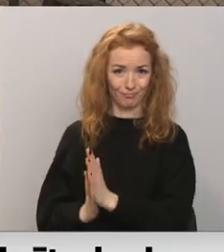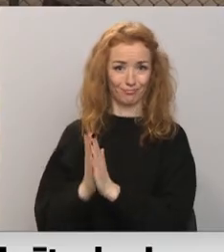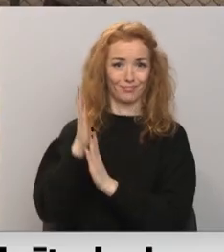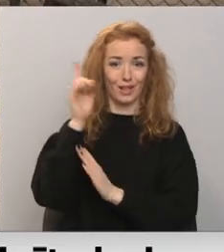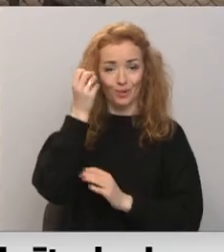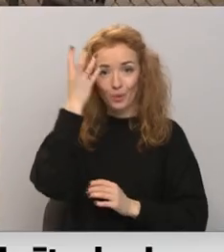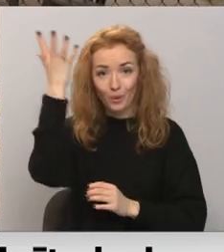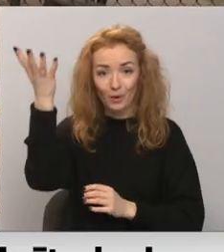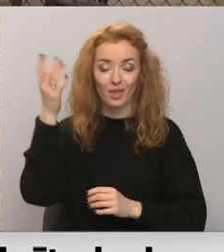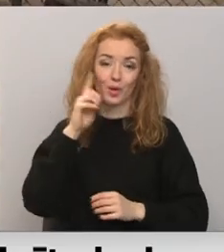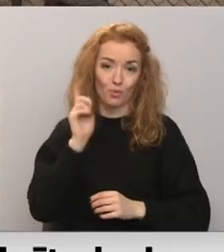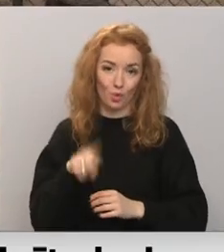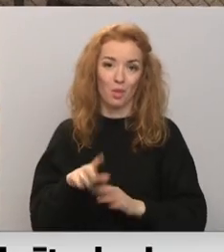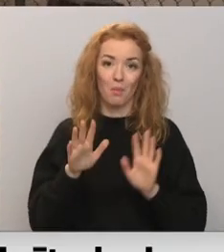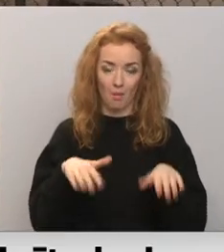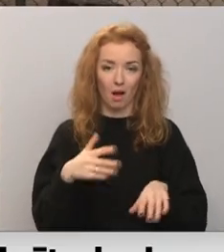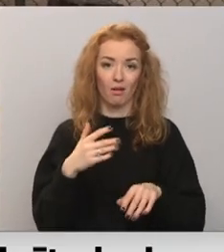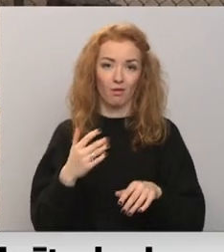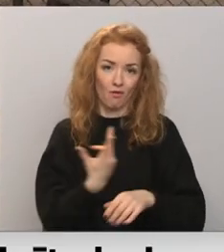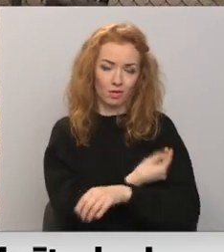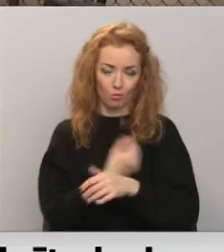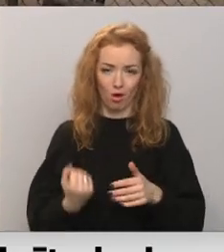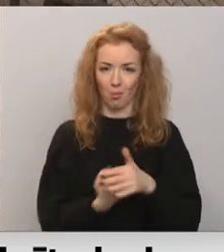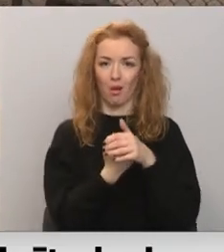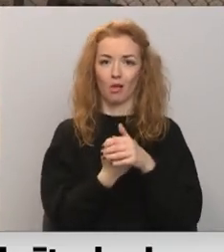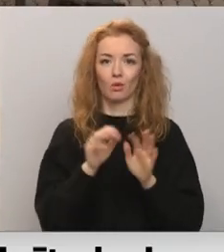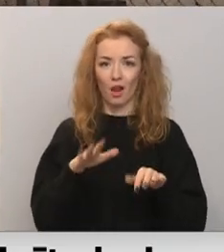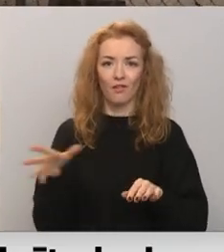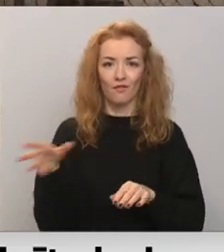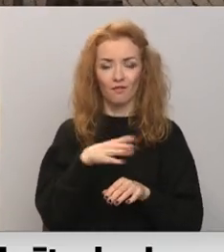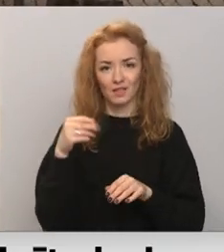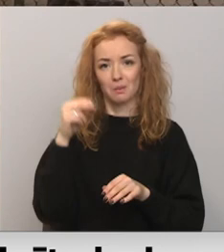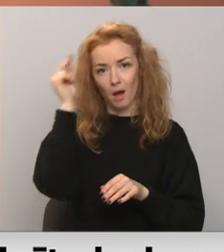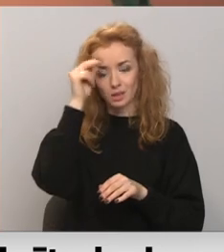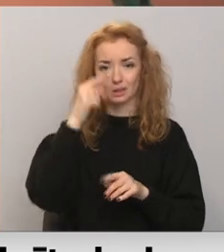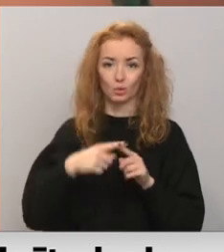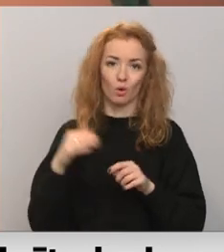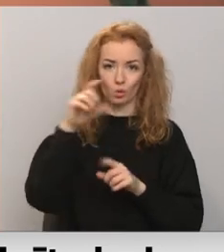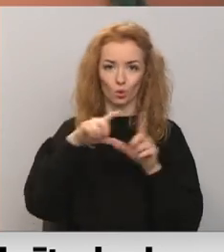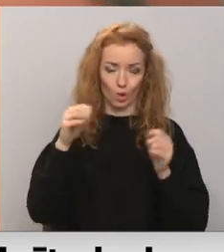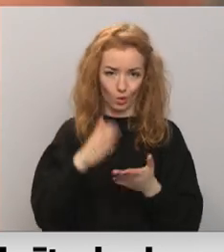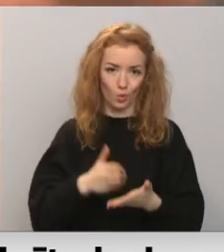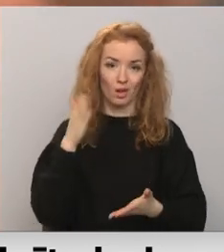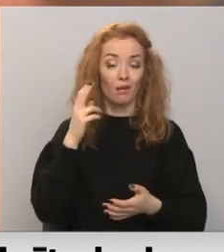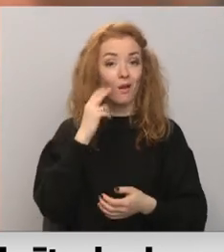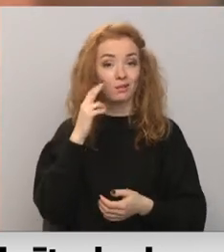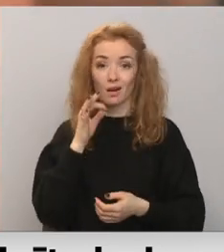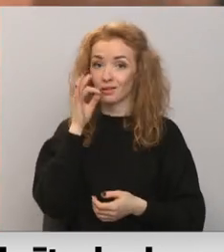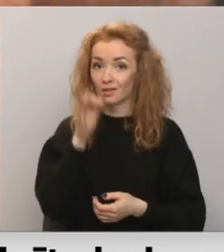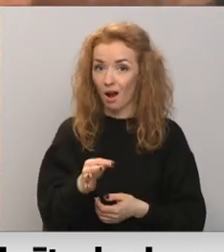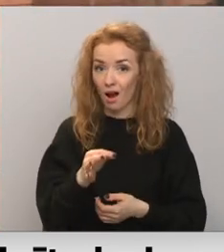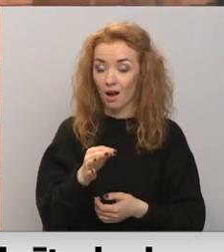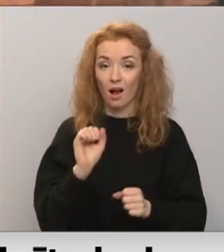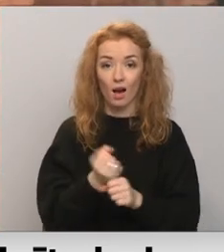attīstīta. Protams, par vakcinēšanos un lai visi studijas notiek un skolas. Vecāki norāda, ka ne tikai